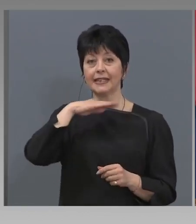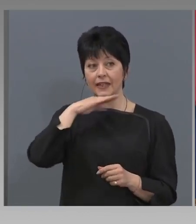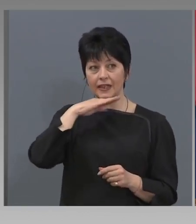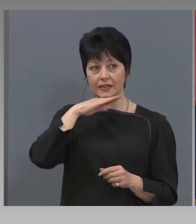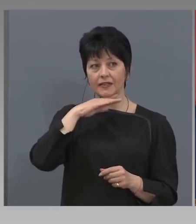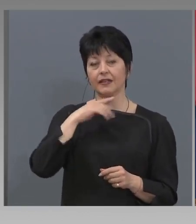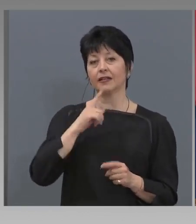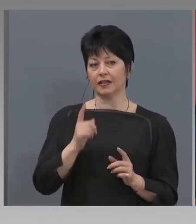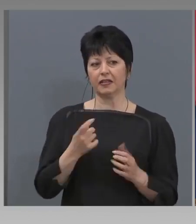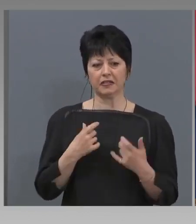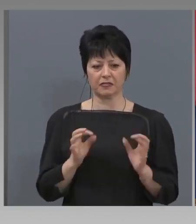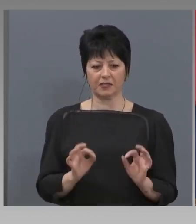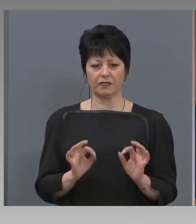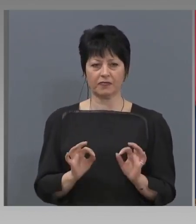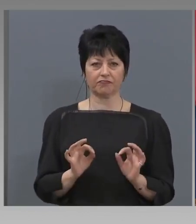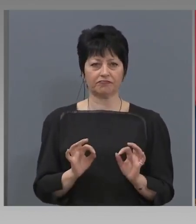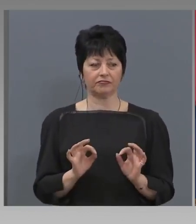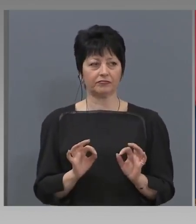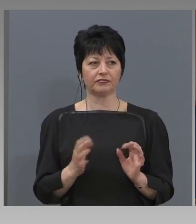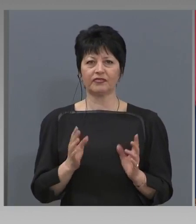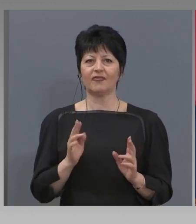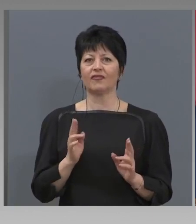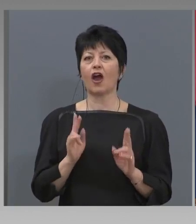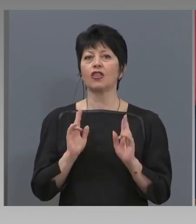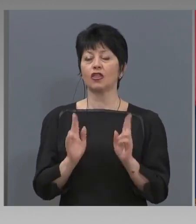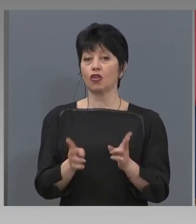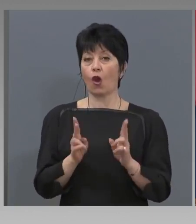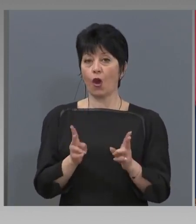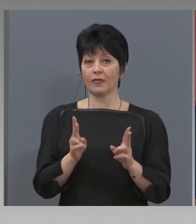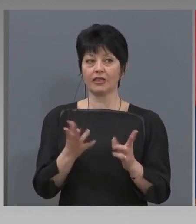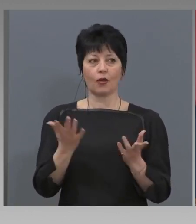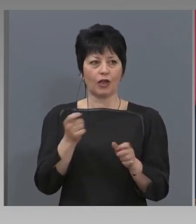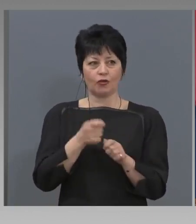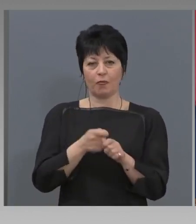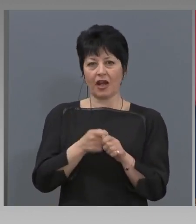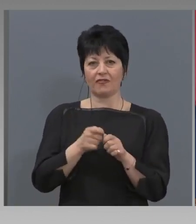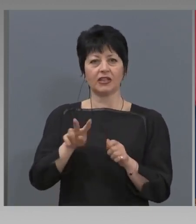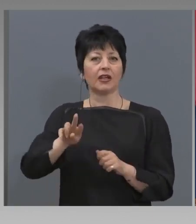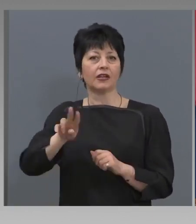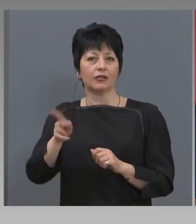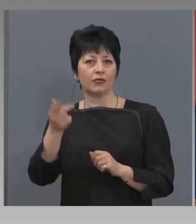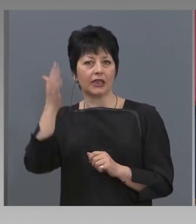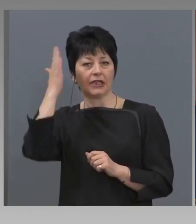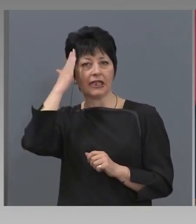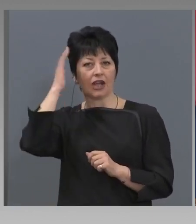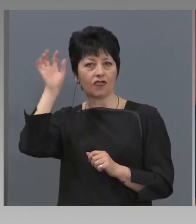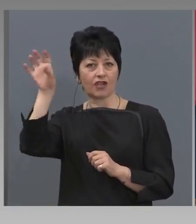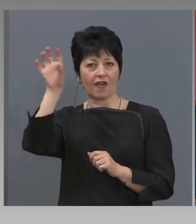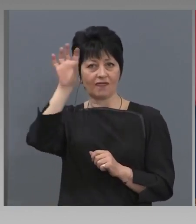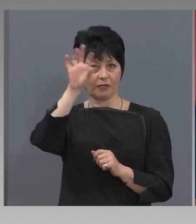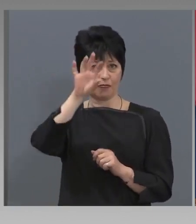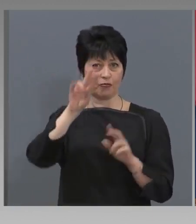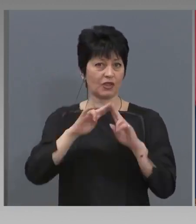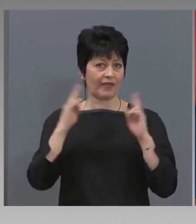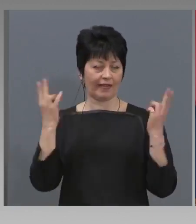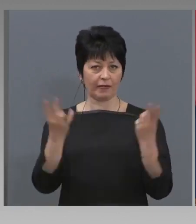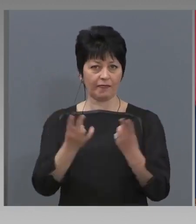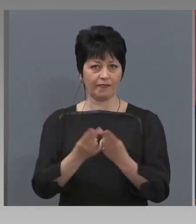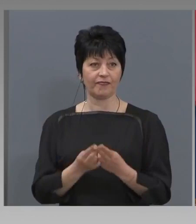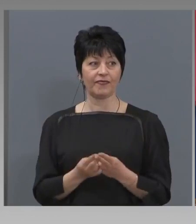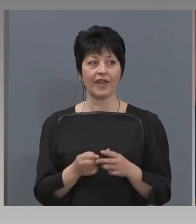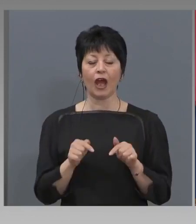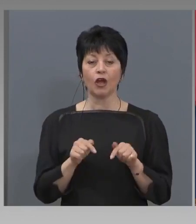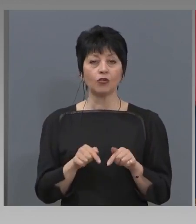сме в нормите на това, което правят и другите държави по света. Това, което ме притеснява,